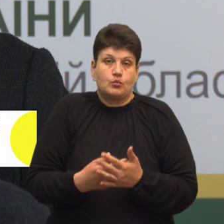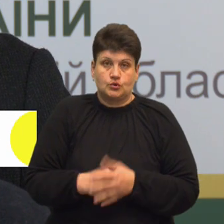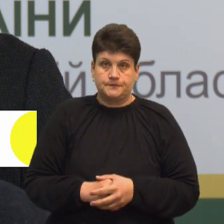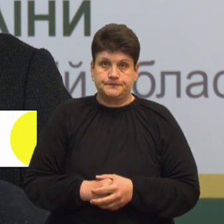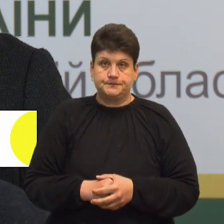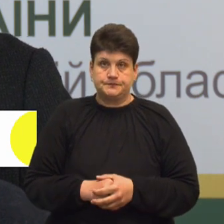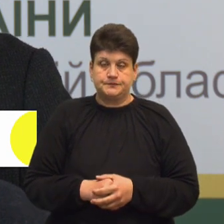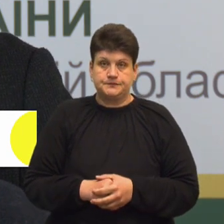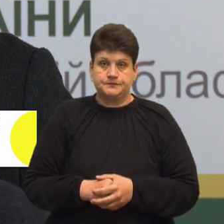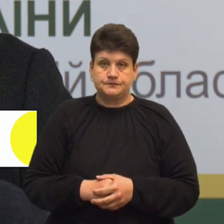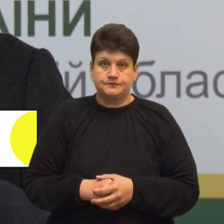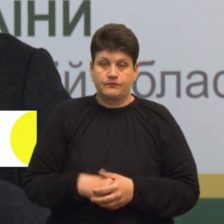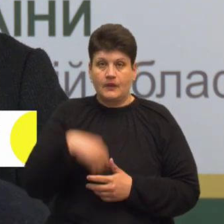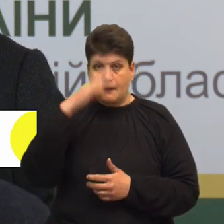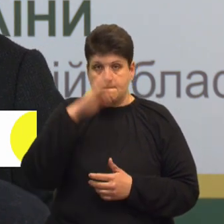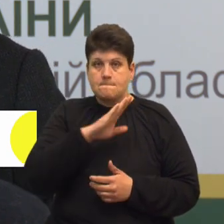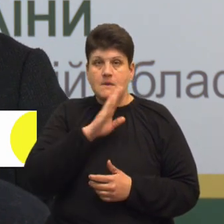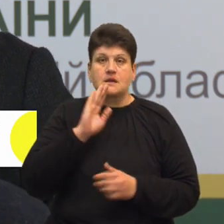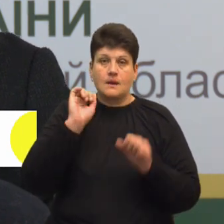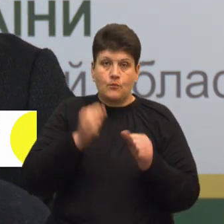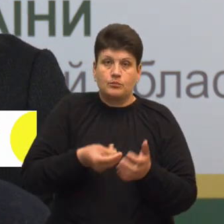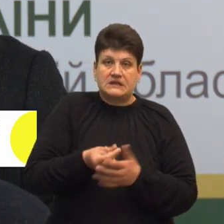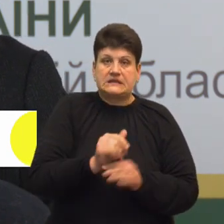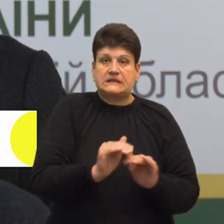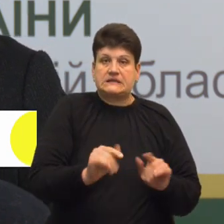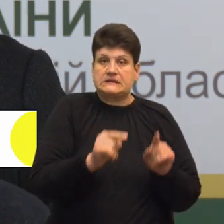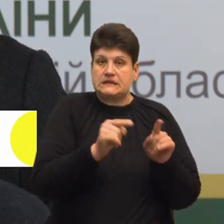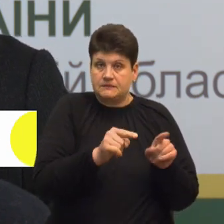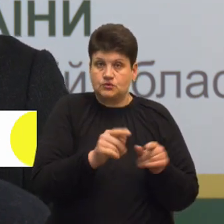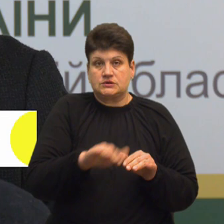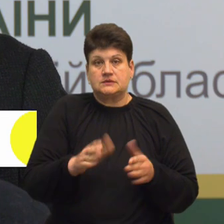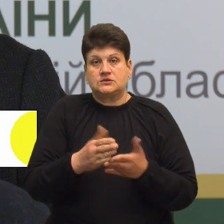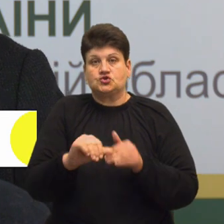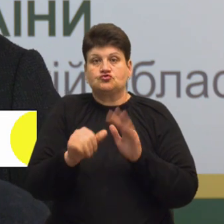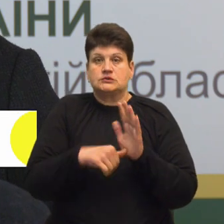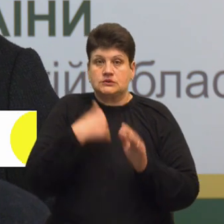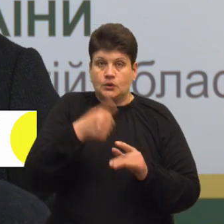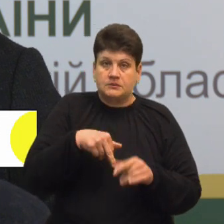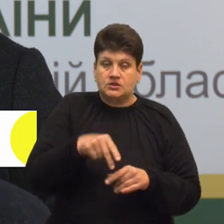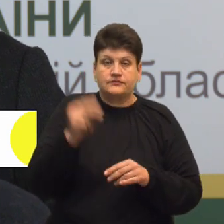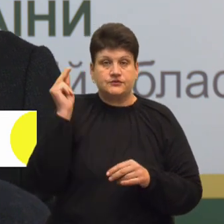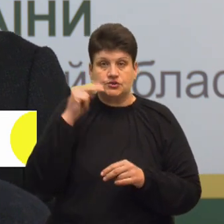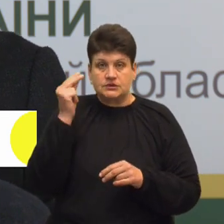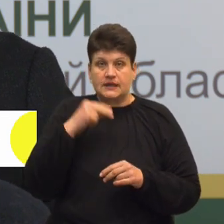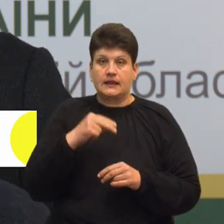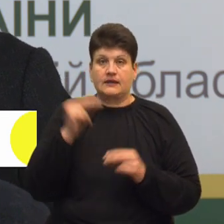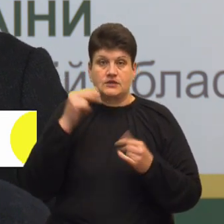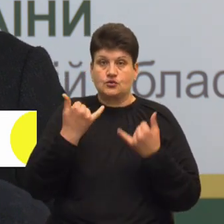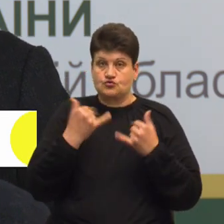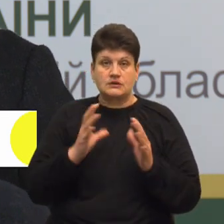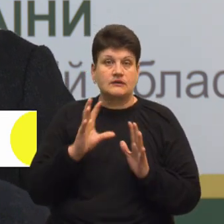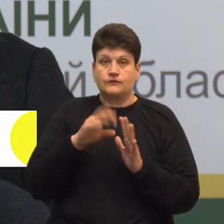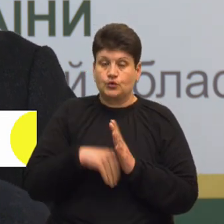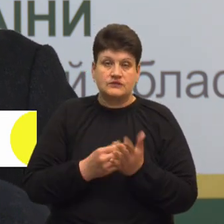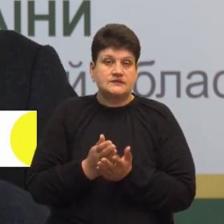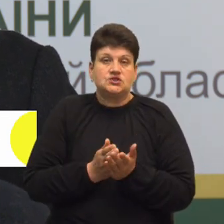Тобто, батьки можуть сплачувати за дітей, якщо дітям виповнилося 16 років, вони, наприклад, пішли вчитися, так як на сьогоднішній день навчання не зараховується до